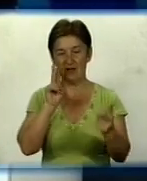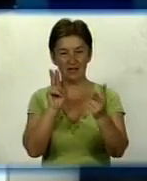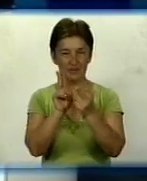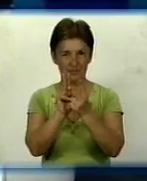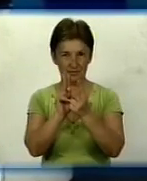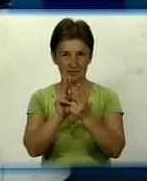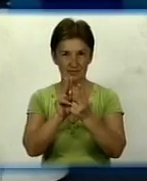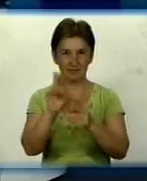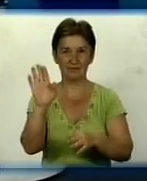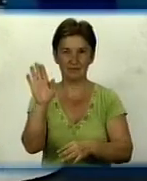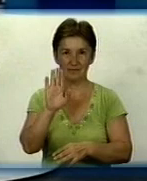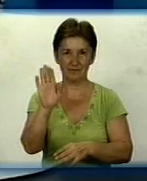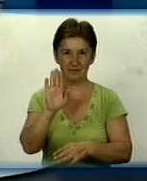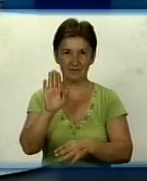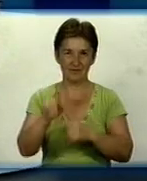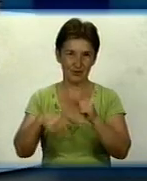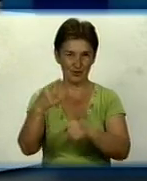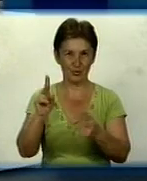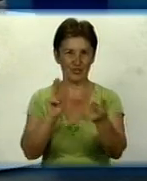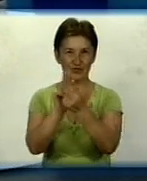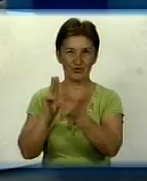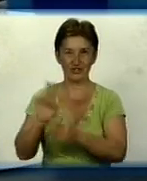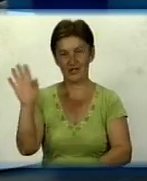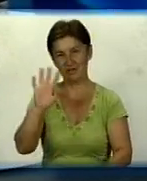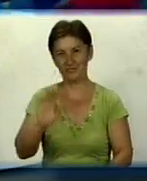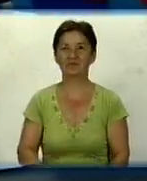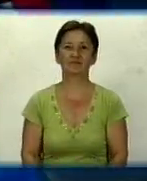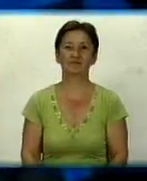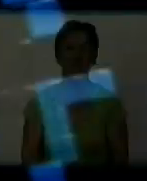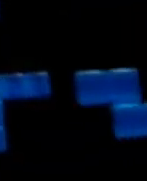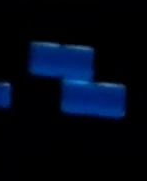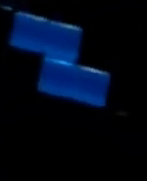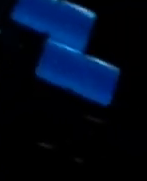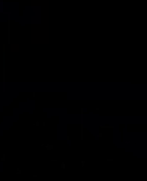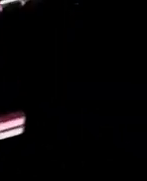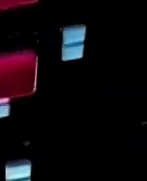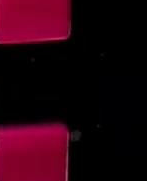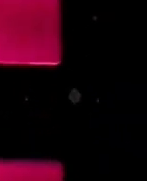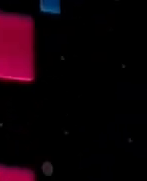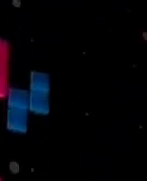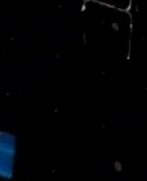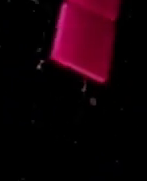на нашому каналі і до наступної зустрічі. Дякую вам за розмову. Дякую. Дякую.